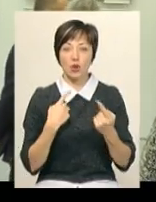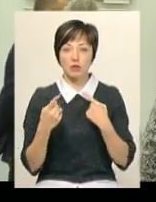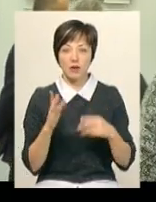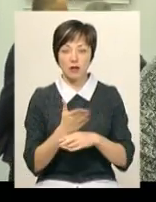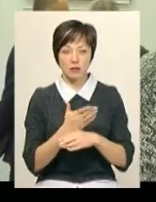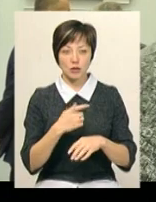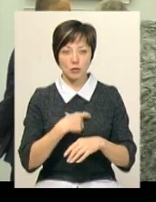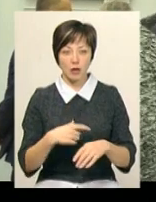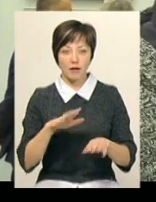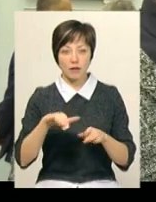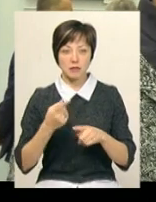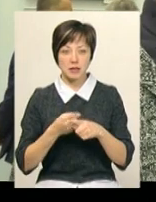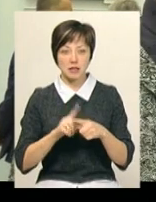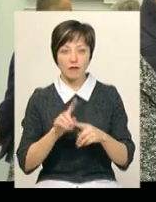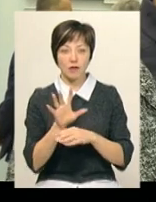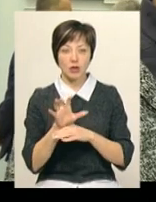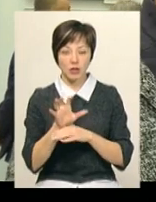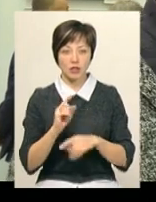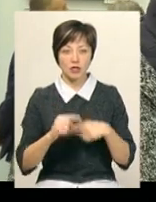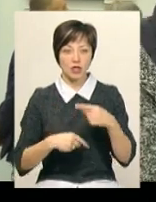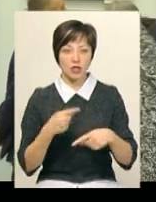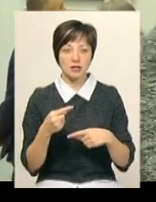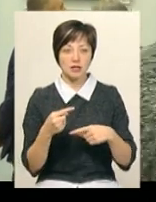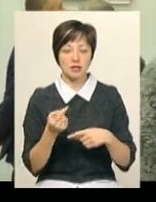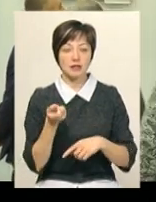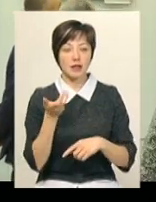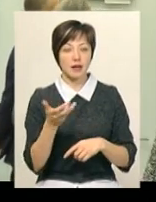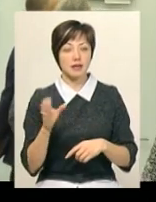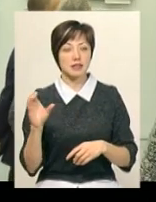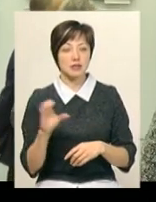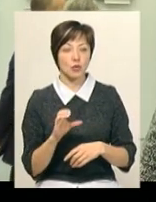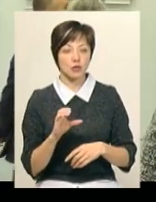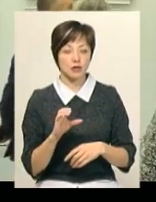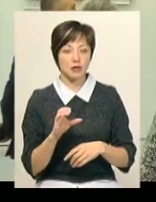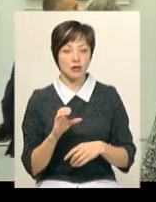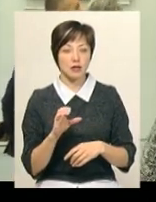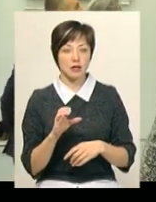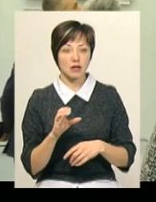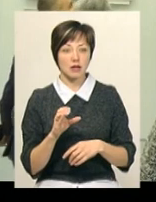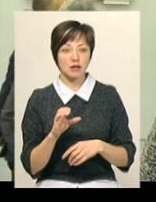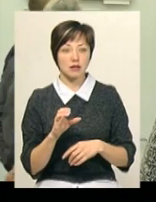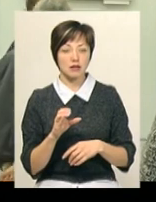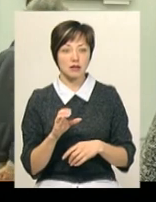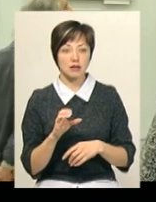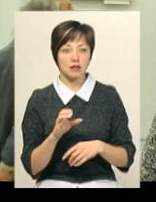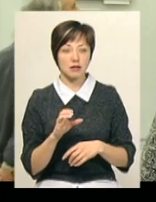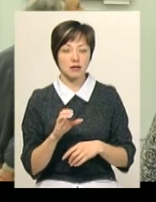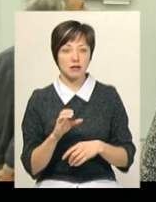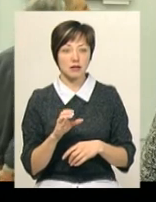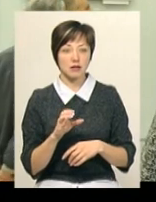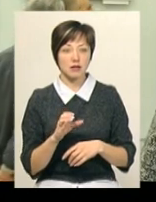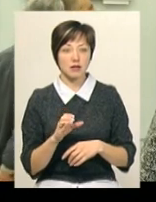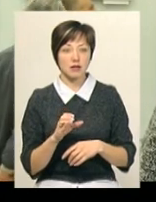І от після цієї фотографії, через буквально декілька секунд, прильот розривної кулі в мішкій колонас,